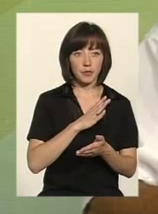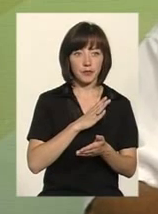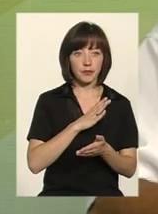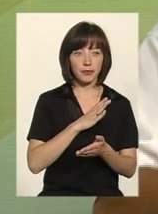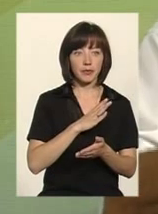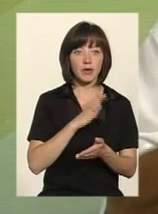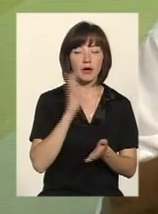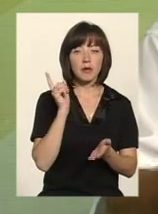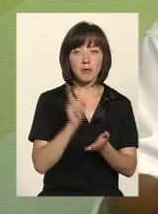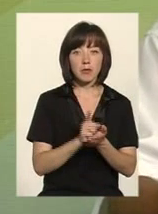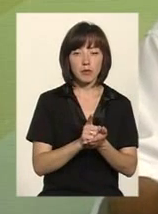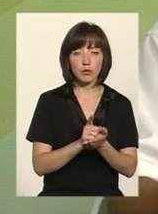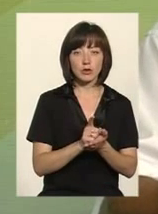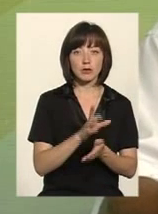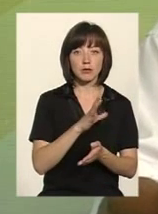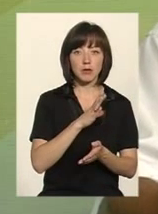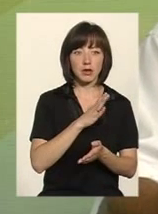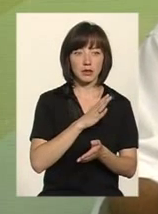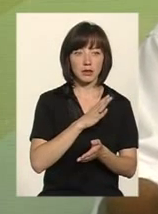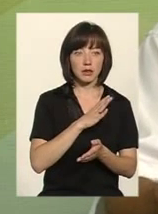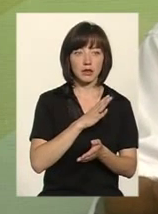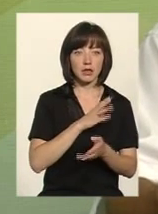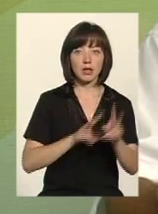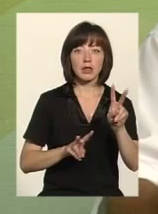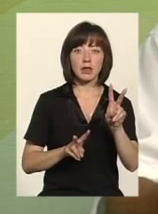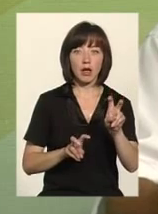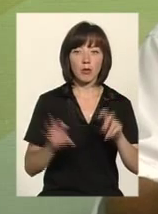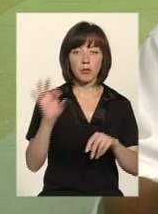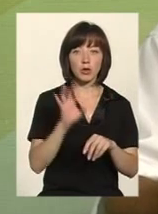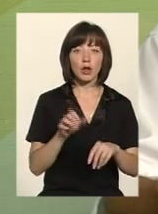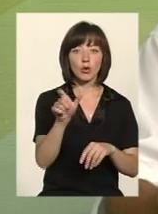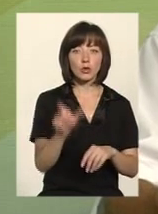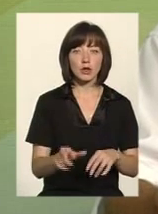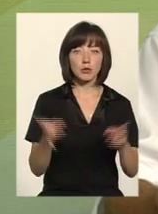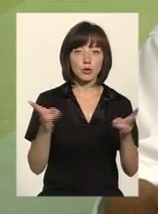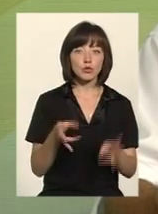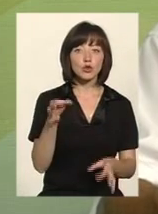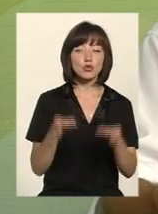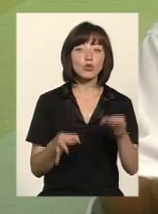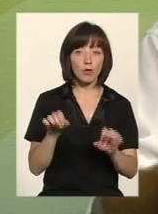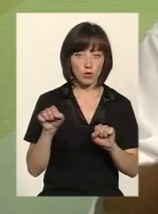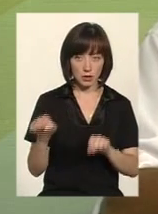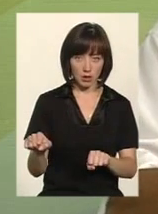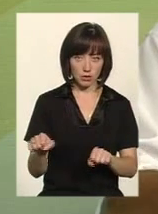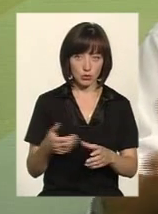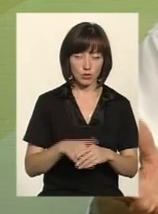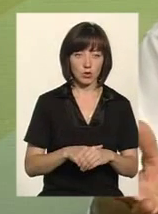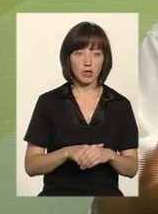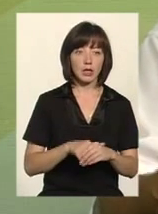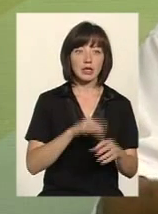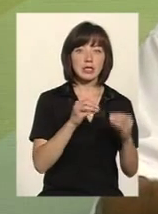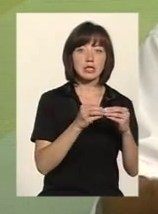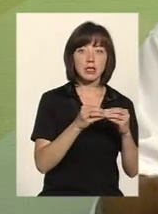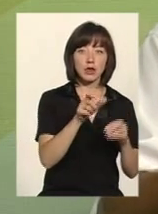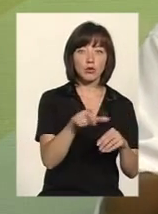мусить мати, скажімо, тему про те, що дійсно людина потребує судового захисту. Із 10